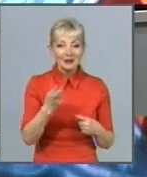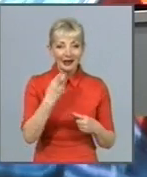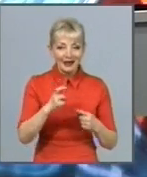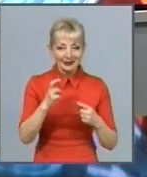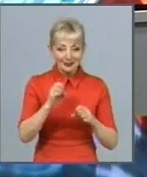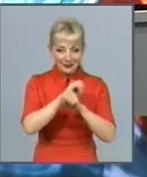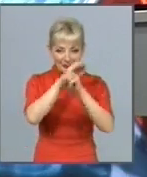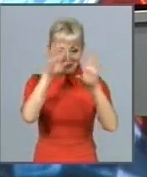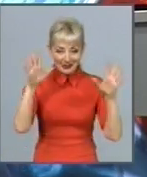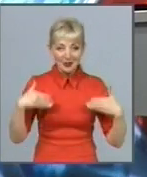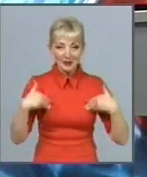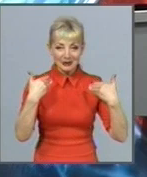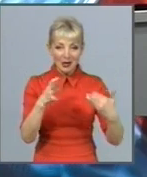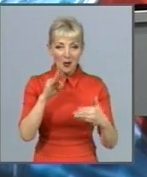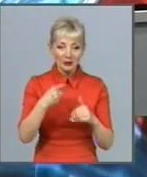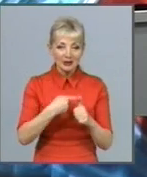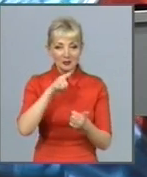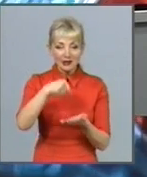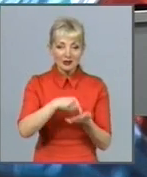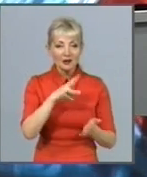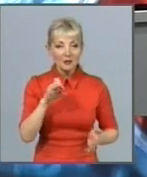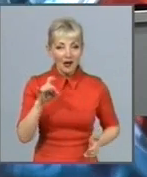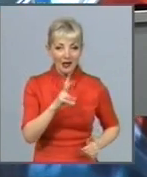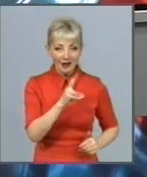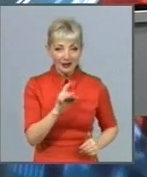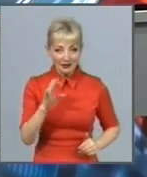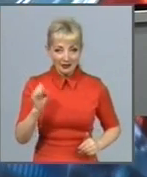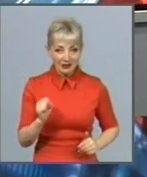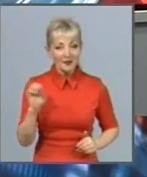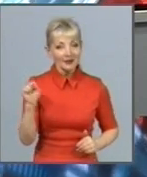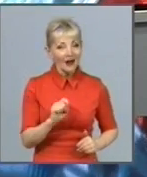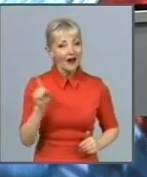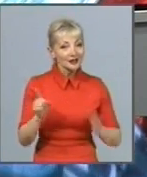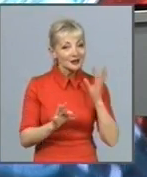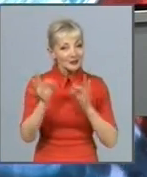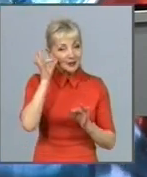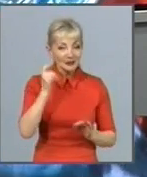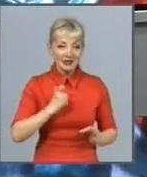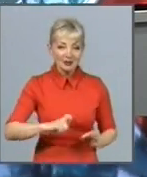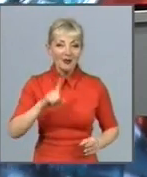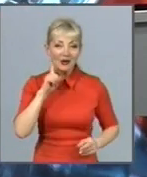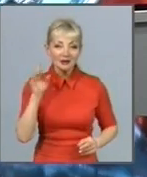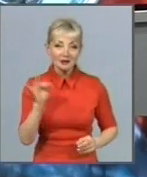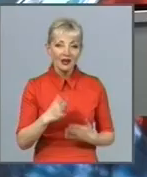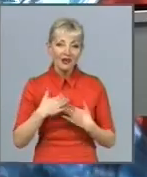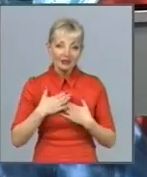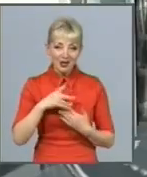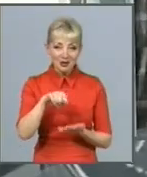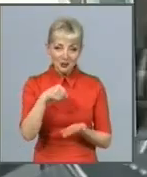і від імені міського голови Геннадія Кернес. А вони згадували і себе молодими, наше місто у ті часи.